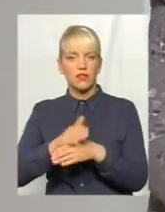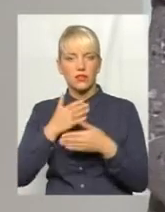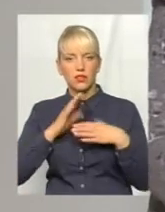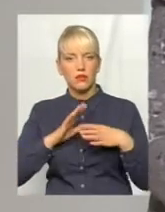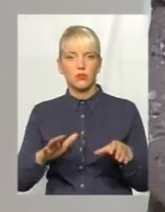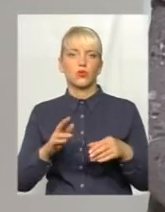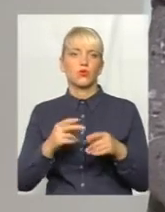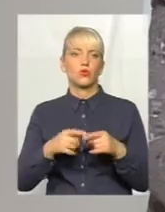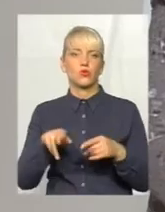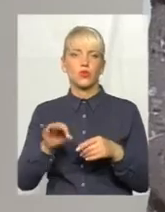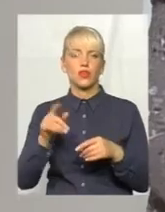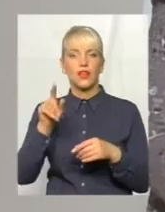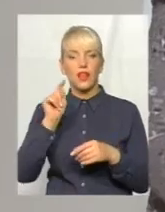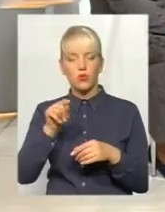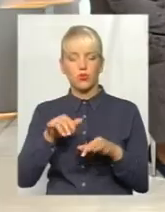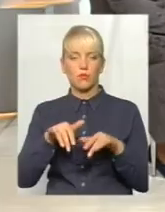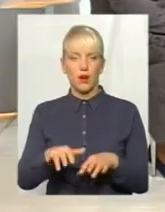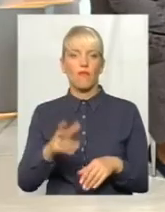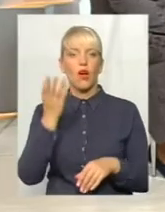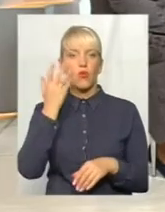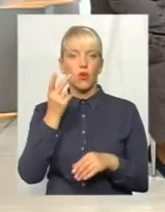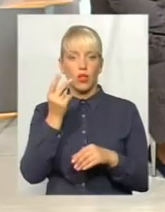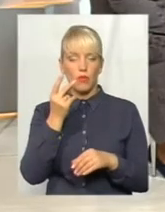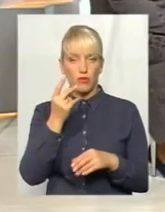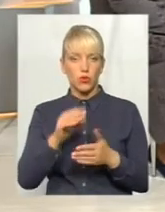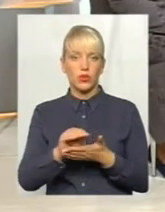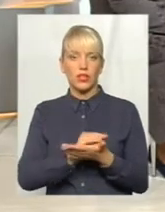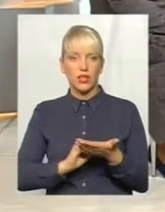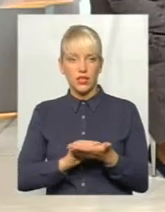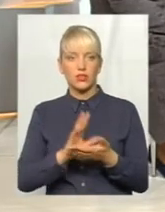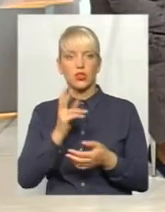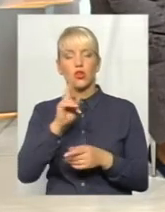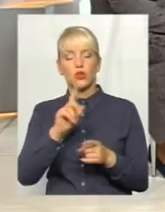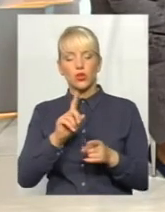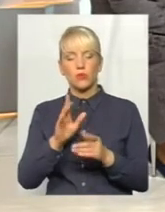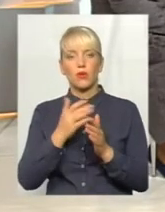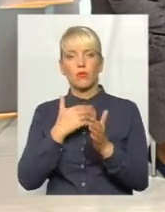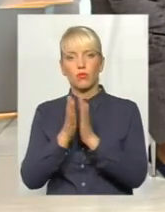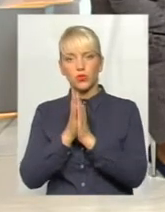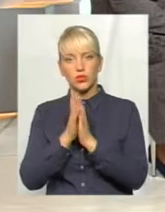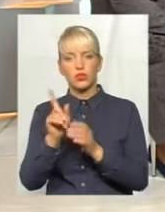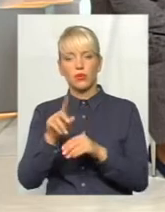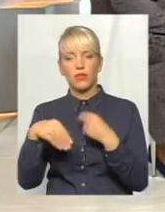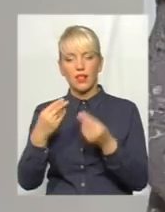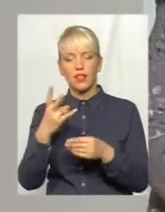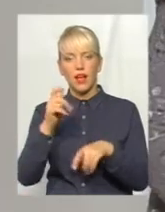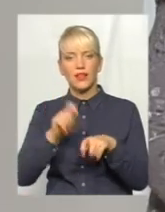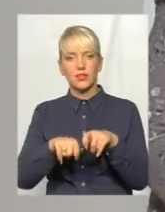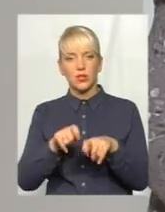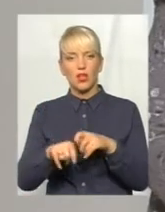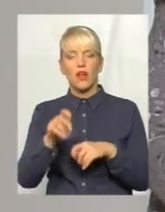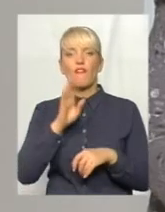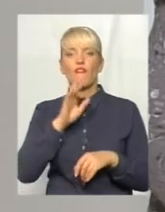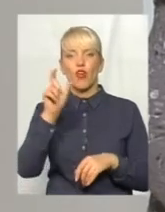банком на ту справу. І коли ви повторний раз казали, що випадання дали, щоб вона експертизу? Так, і вона не тільки